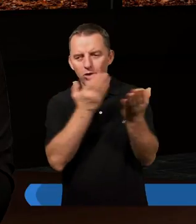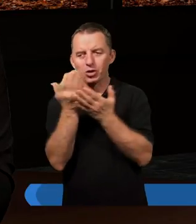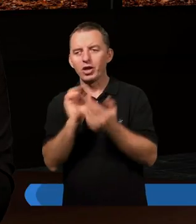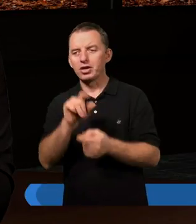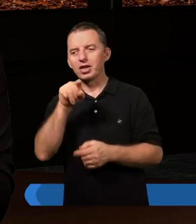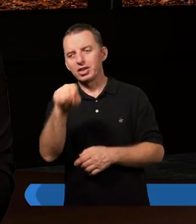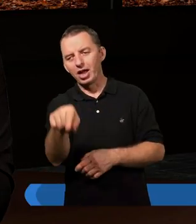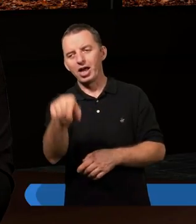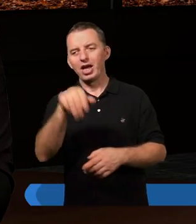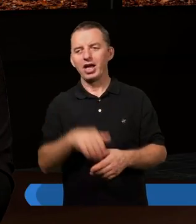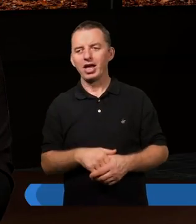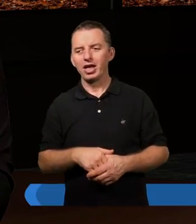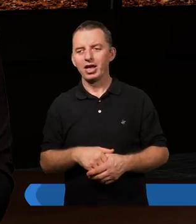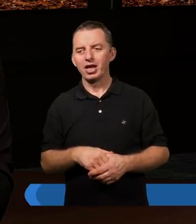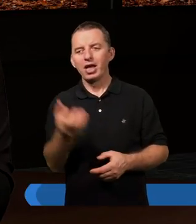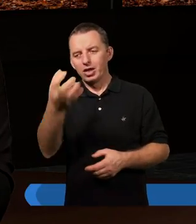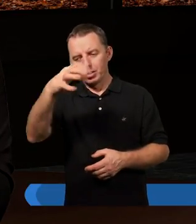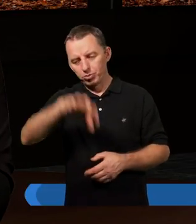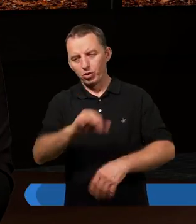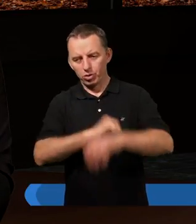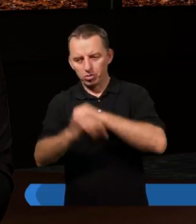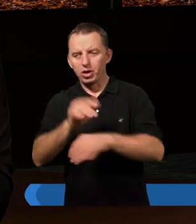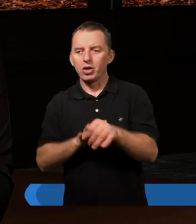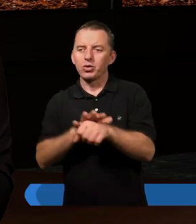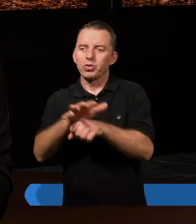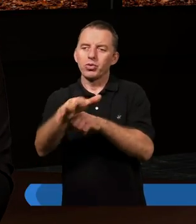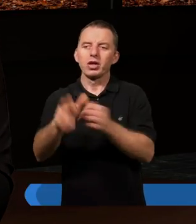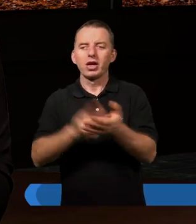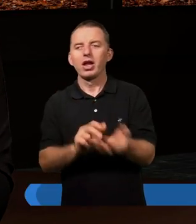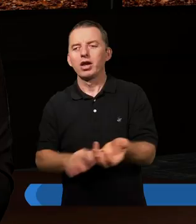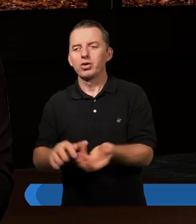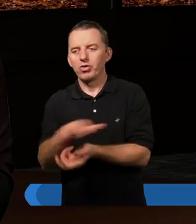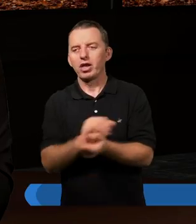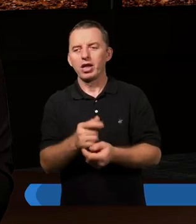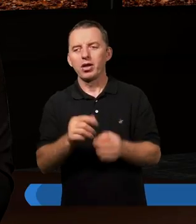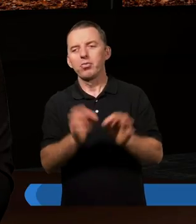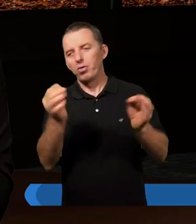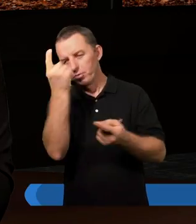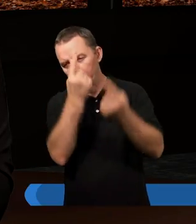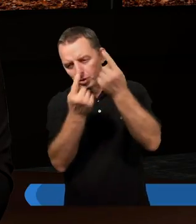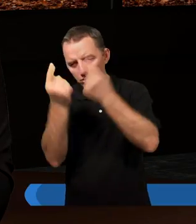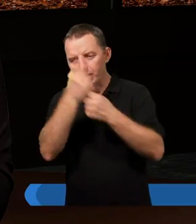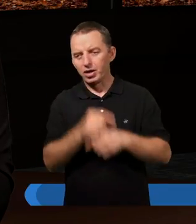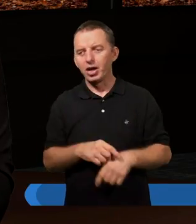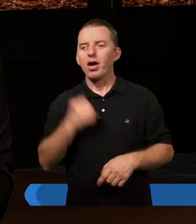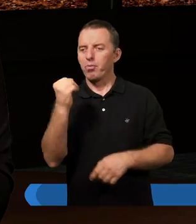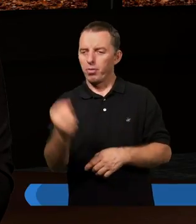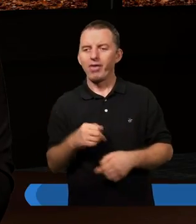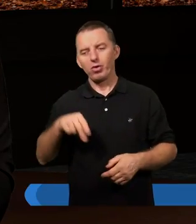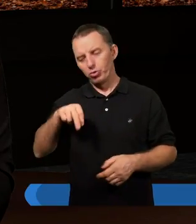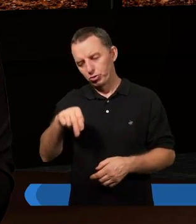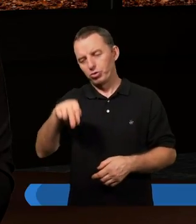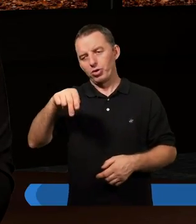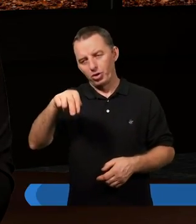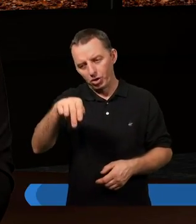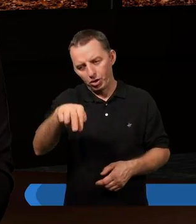ten zbór w Rzymie to słynnie na cały świat z wiary. I pomyślałam sobie, że no tak Paweł to szedł